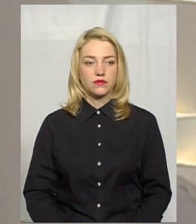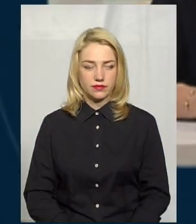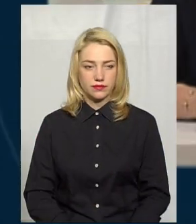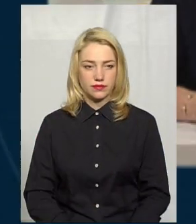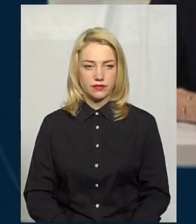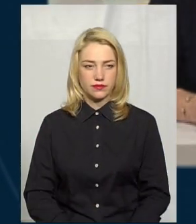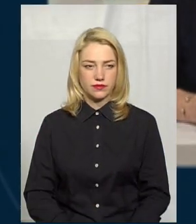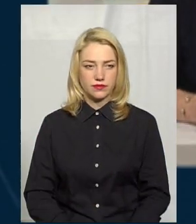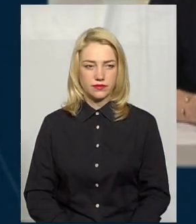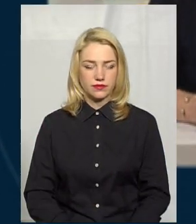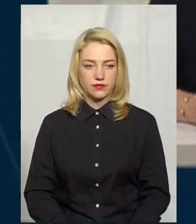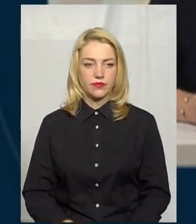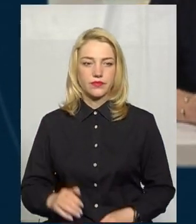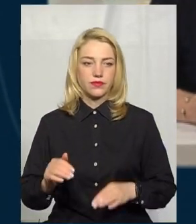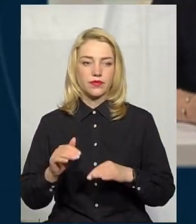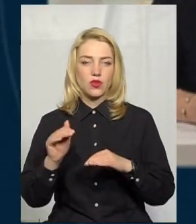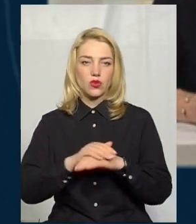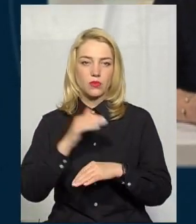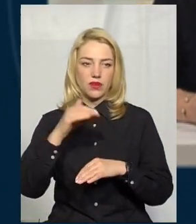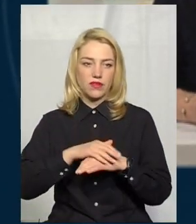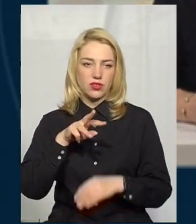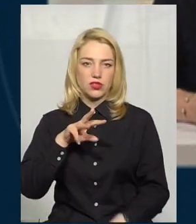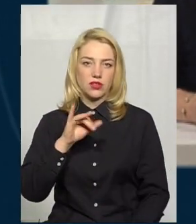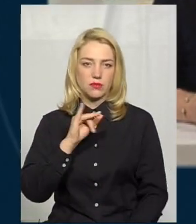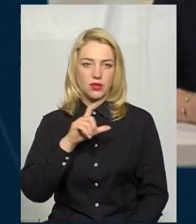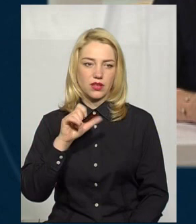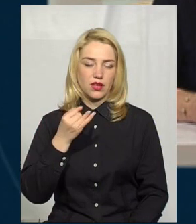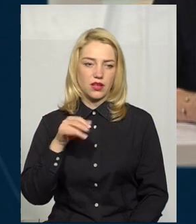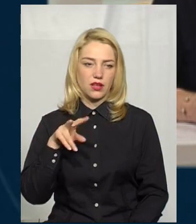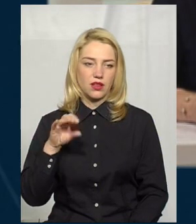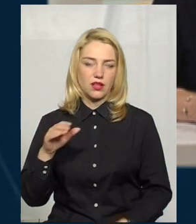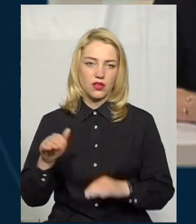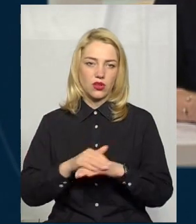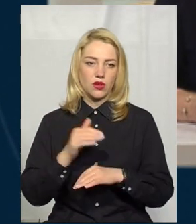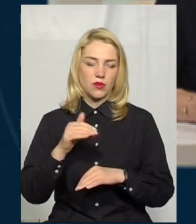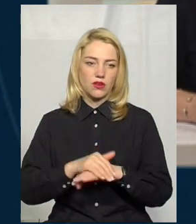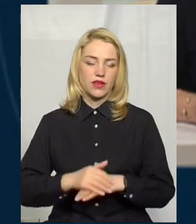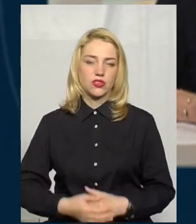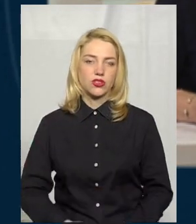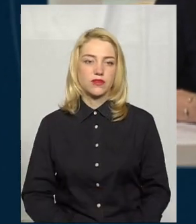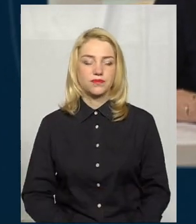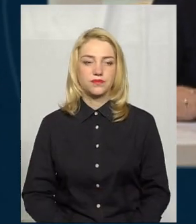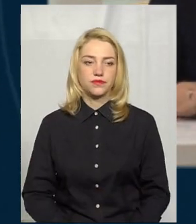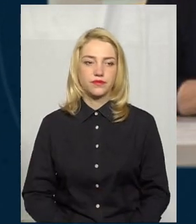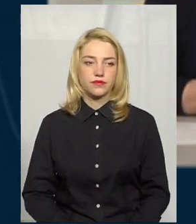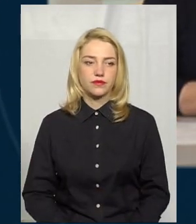Пане Михайле, доброго вечора Доброго вечора Доброго вечора